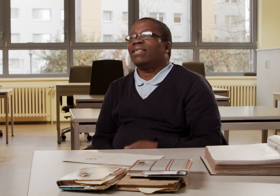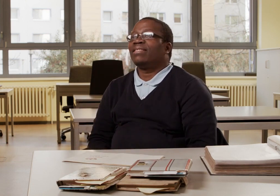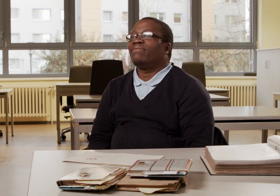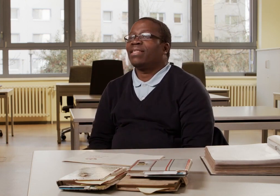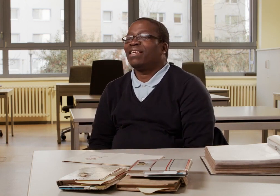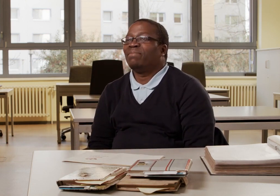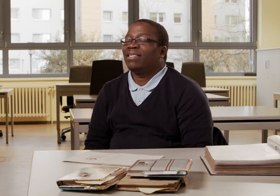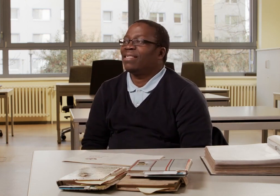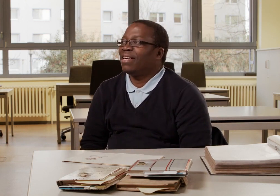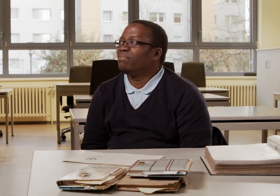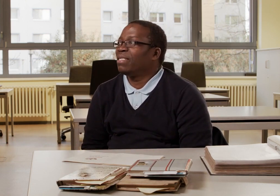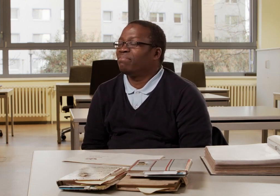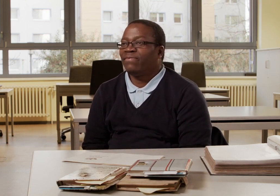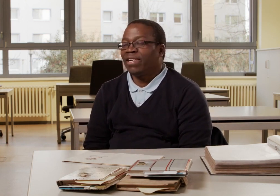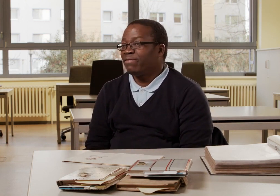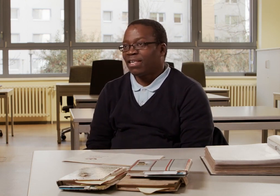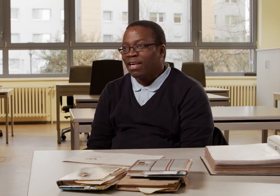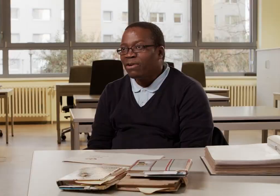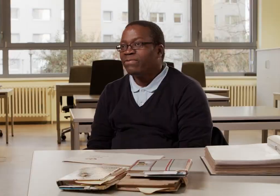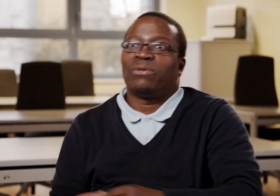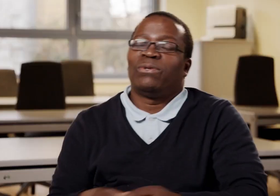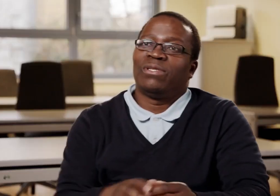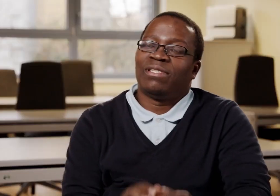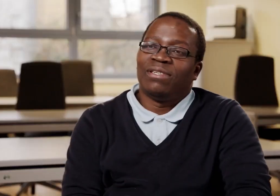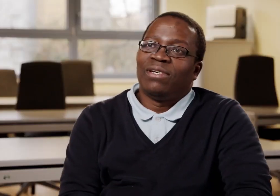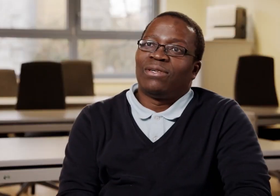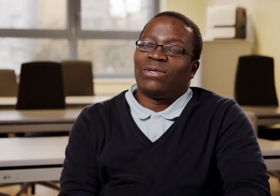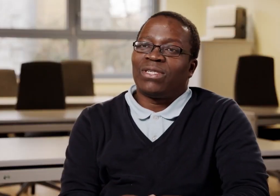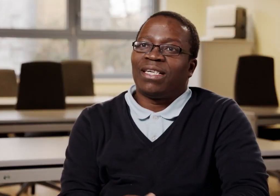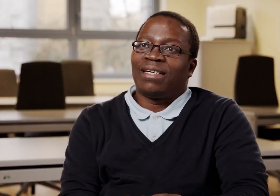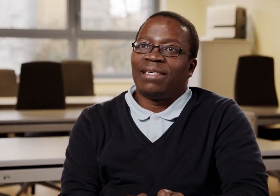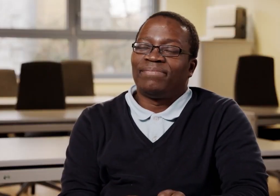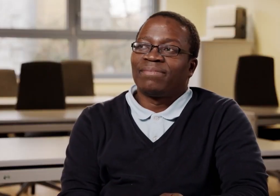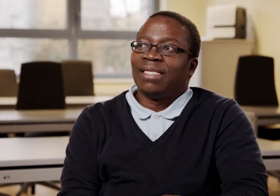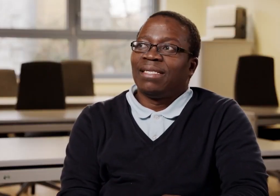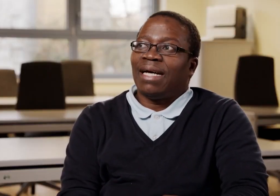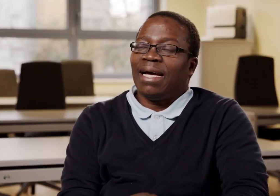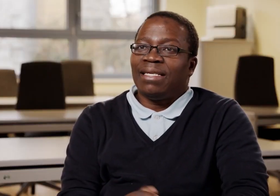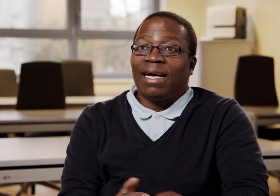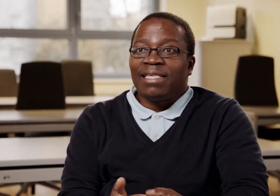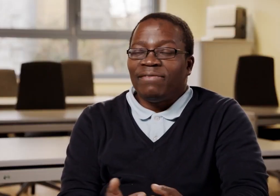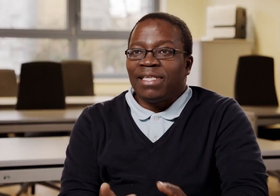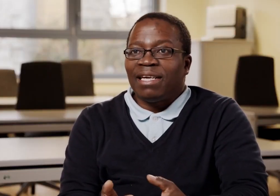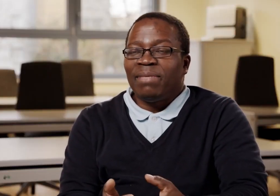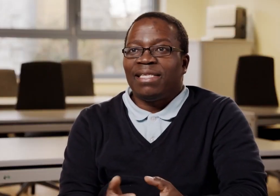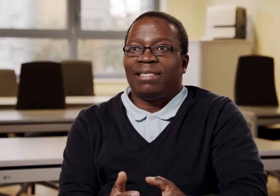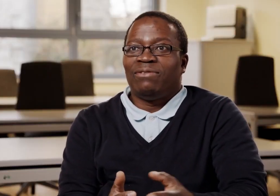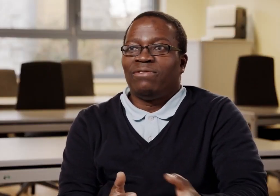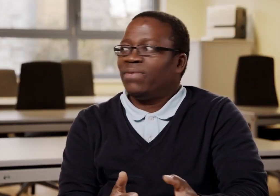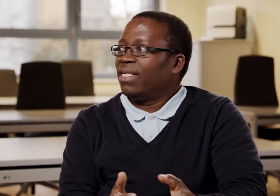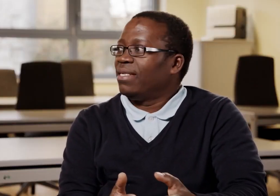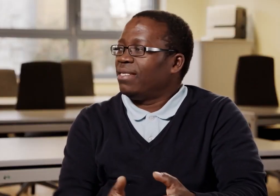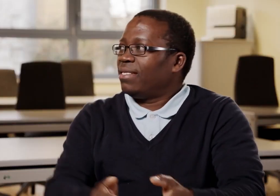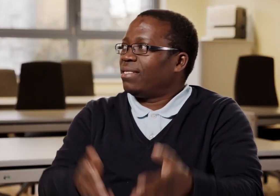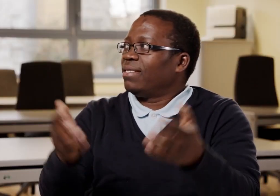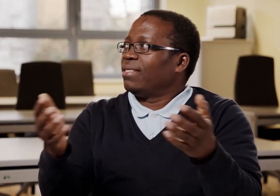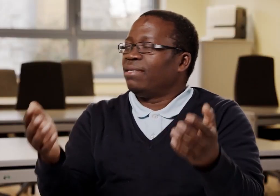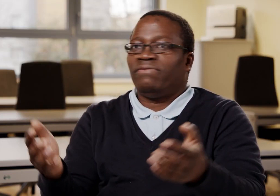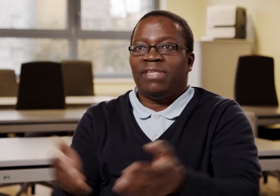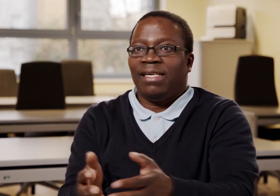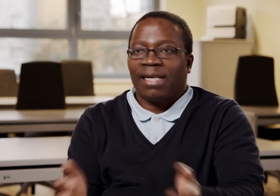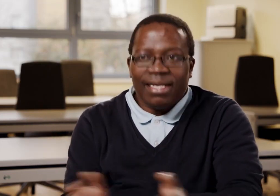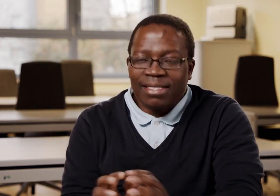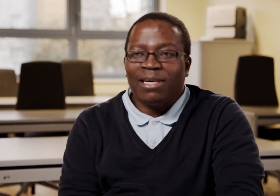hingegangen, weil die Vietnamesen haben etwas verkauft. Oder einige Vietnamesen durften nicht